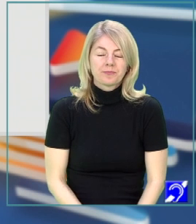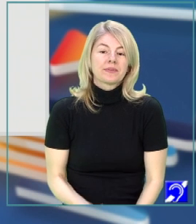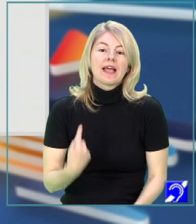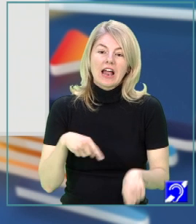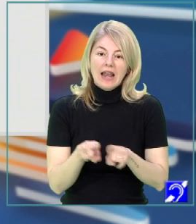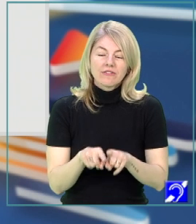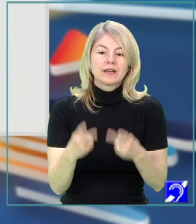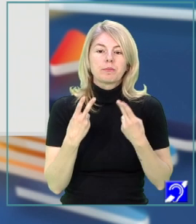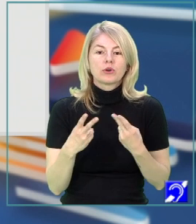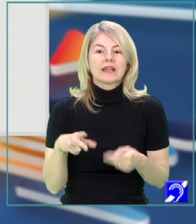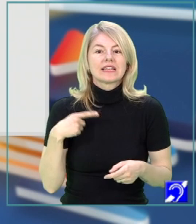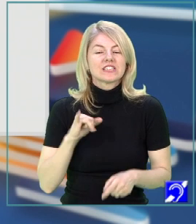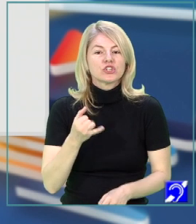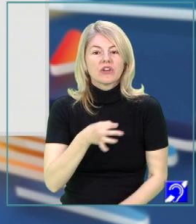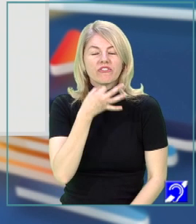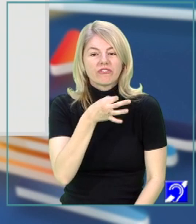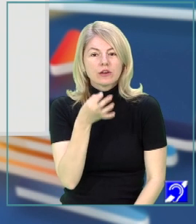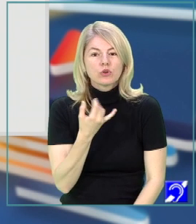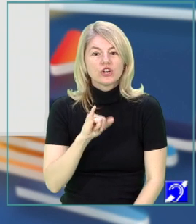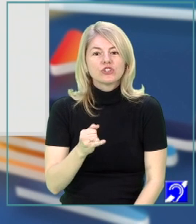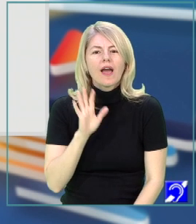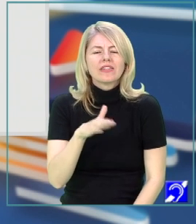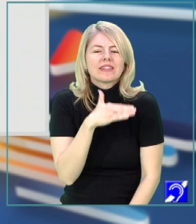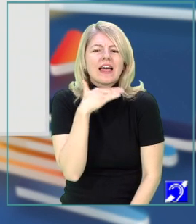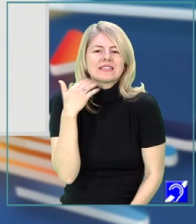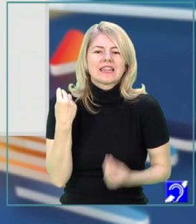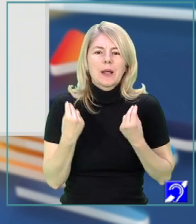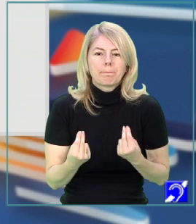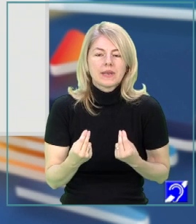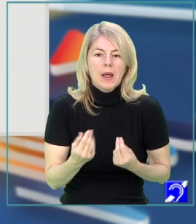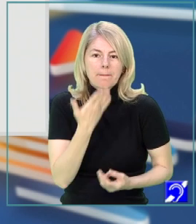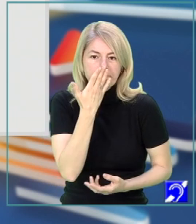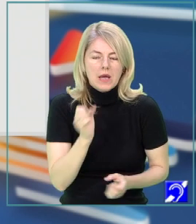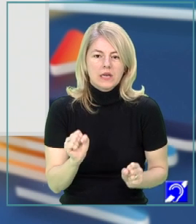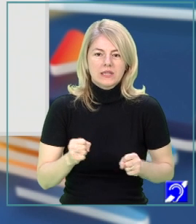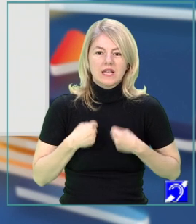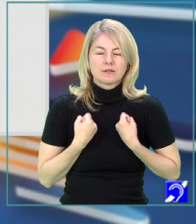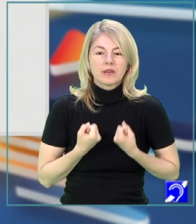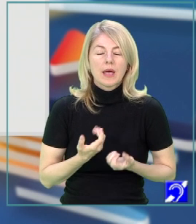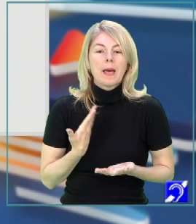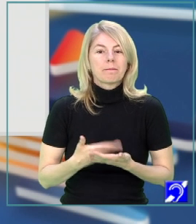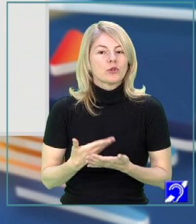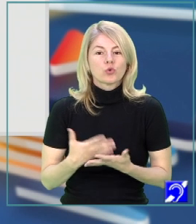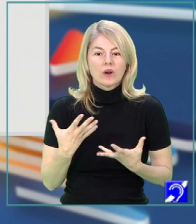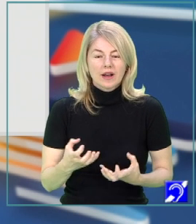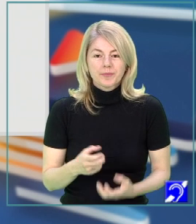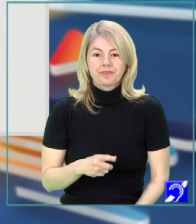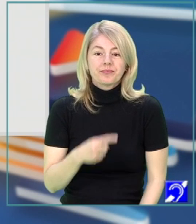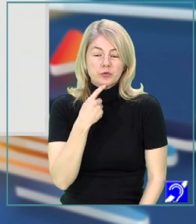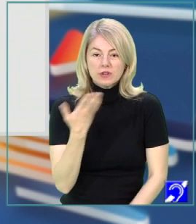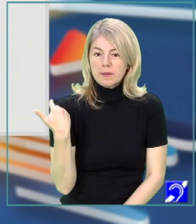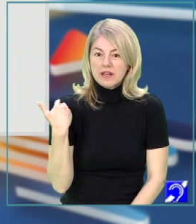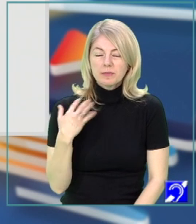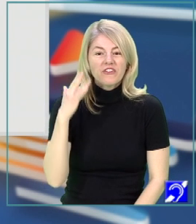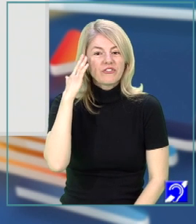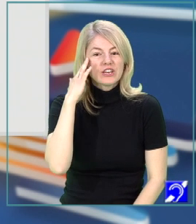asemenea, importante sunt și versurile și atâta ții de bine că parcă te înspăimânzi, deoarece, așa cum spuneam și mai devreme,